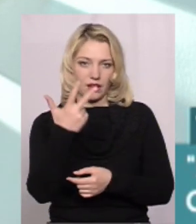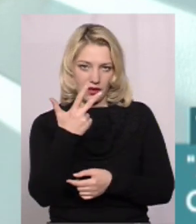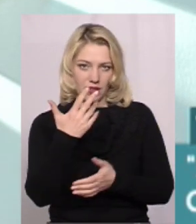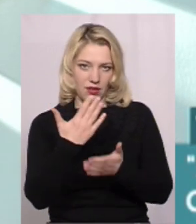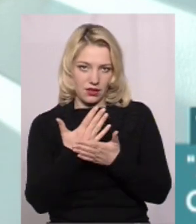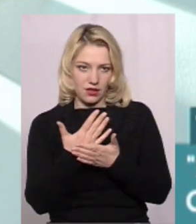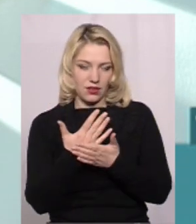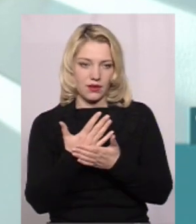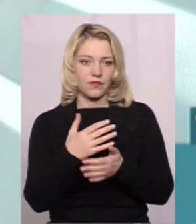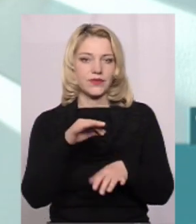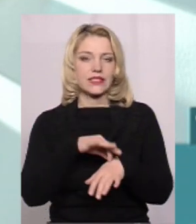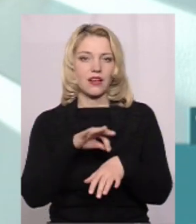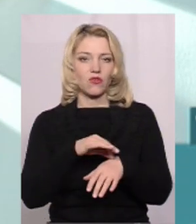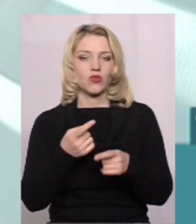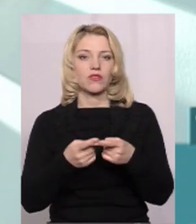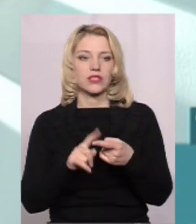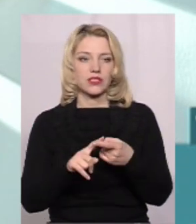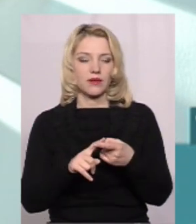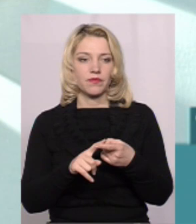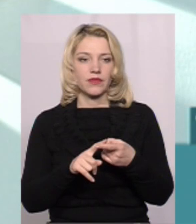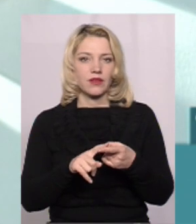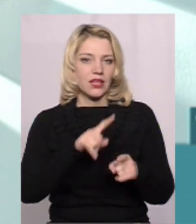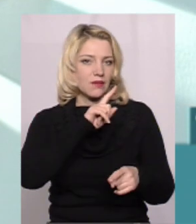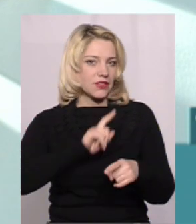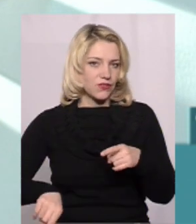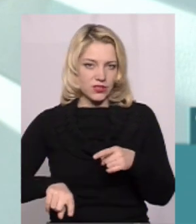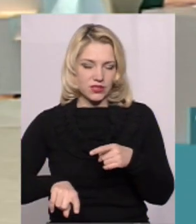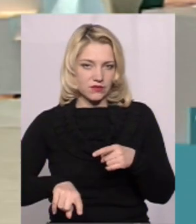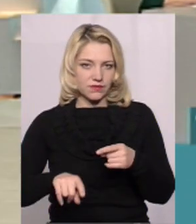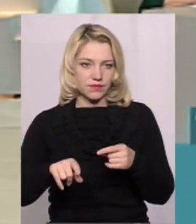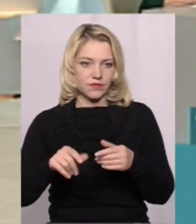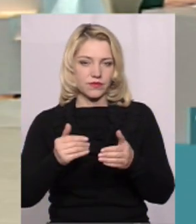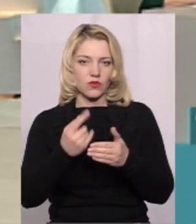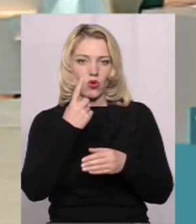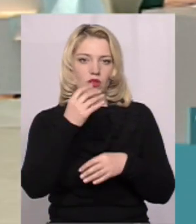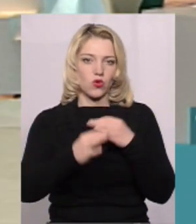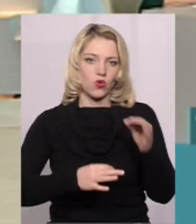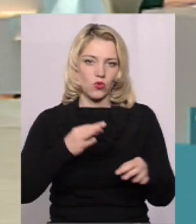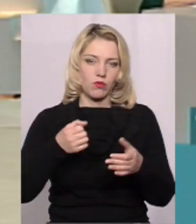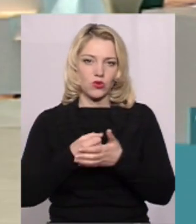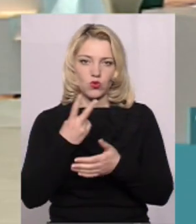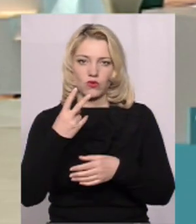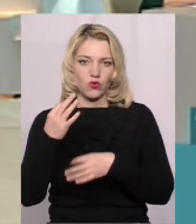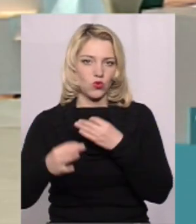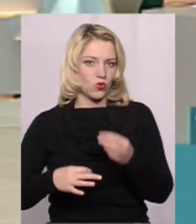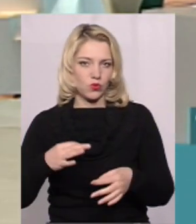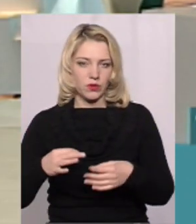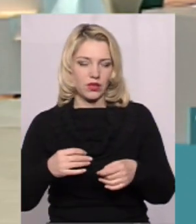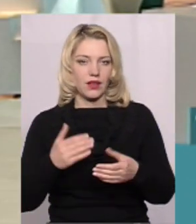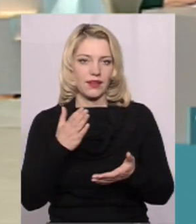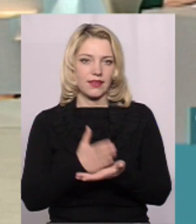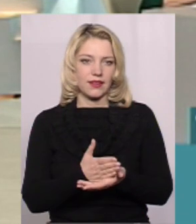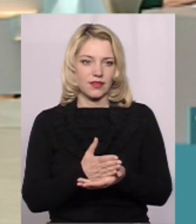скажімо так, форми захворювання Це близьковична від доби до двох, є